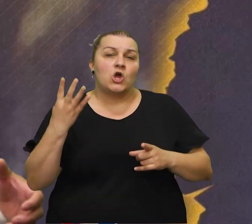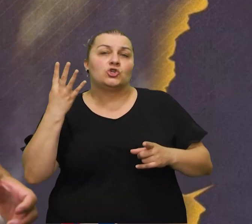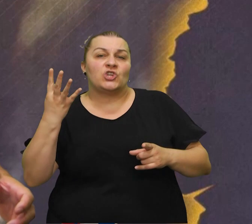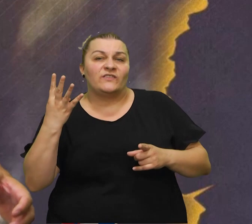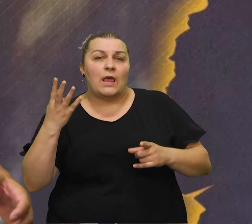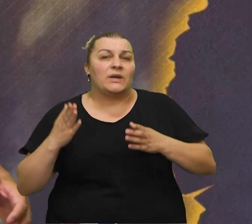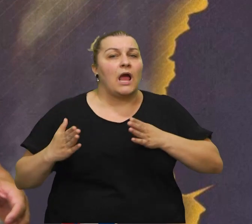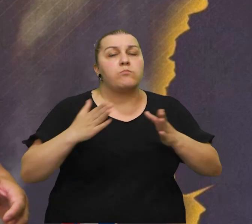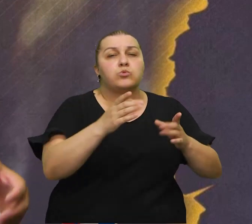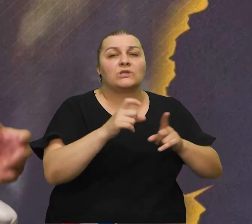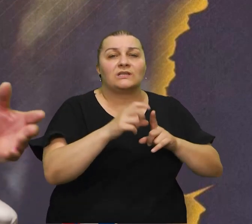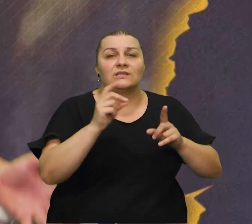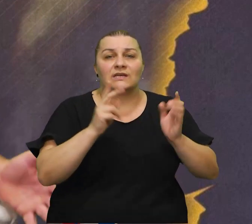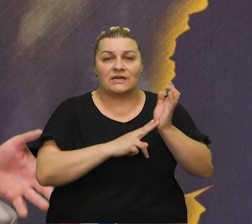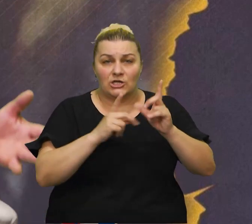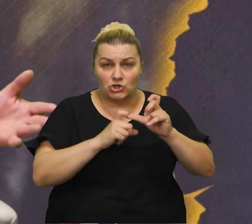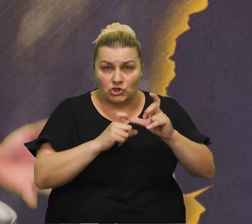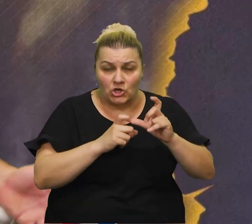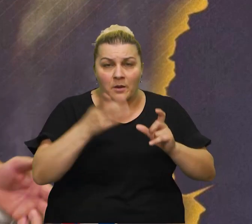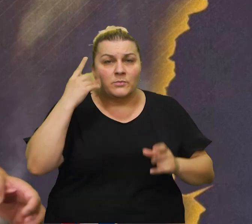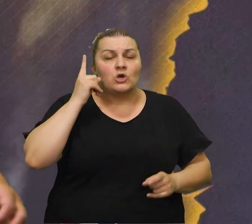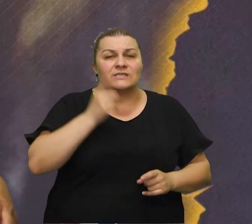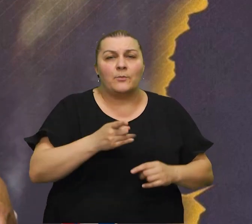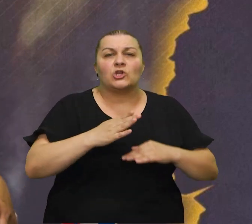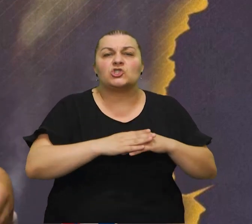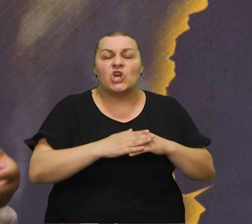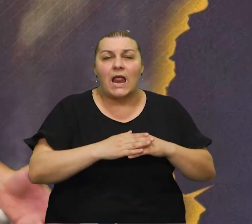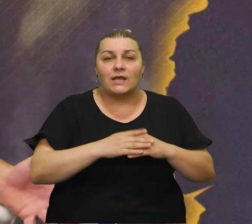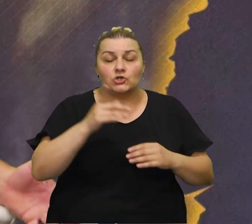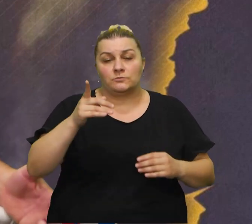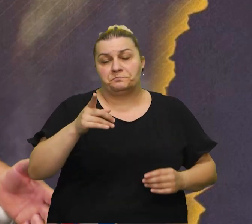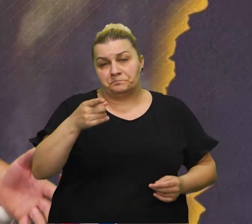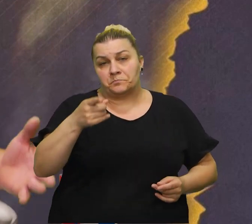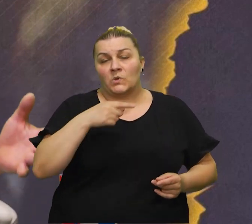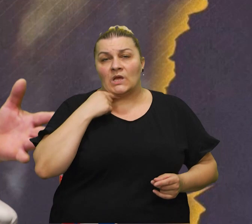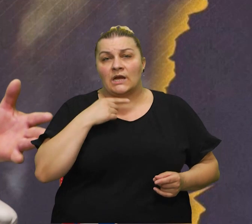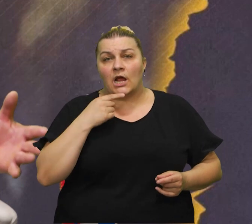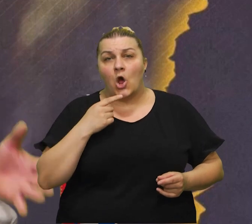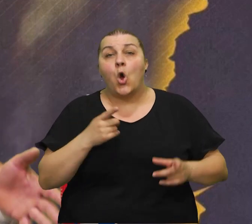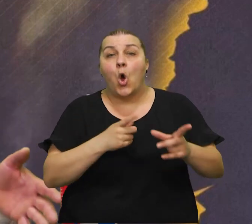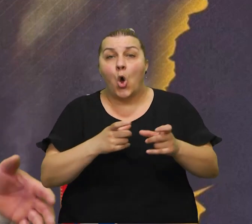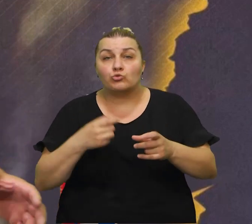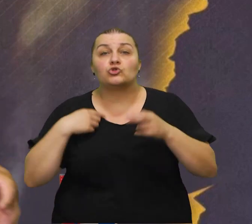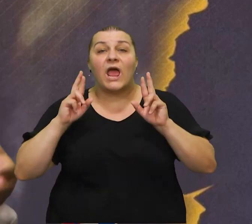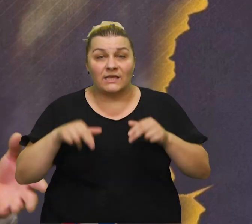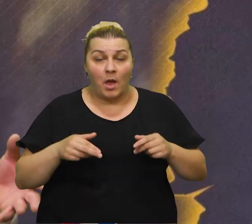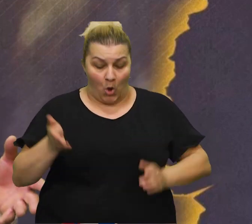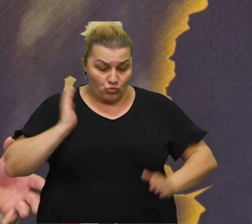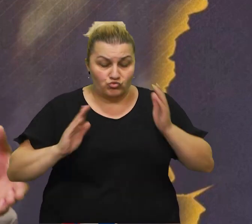brigadu koja se spremljala na put u Drniš i tada zaputnik je bila zjeleći i rekao mi gospodnik kaže oruža